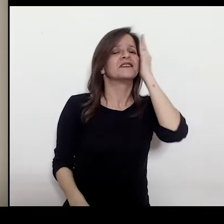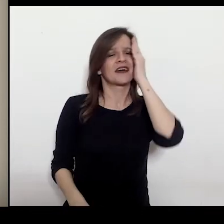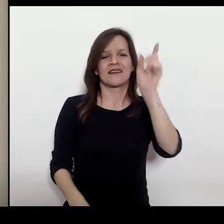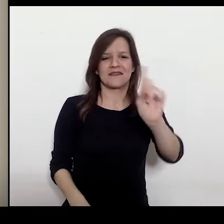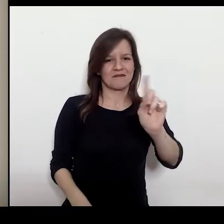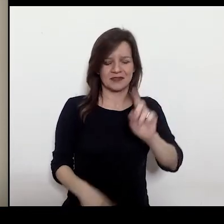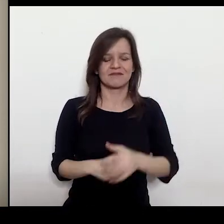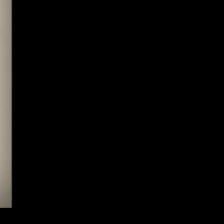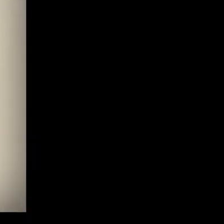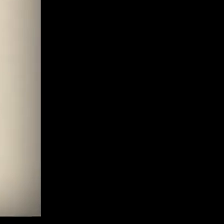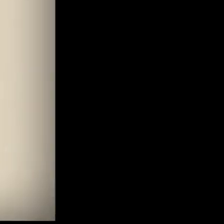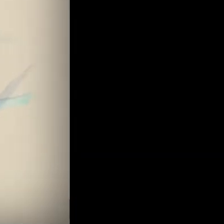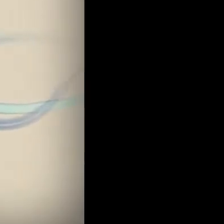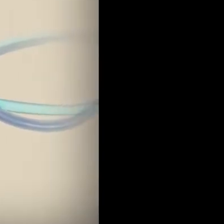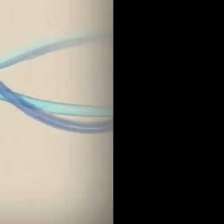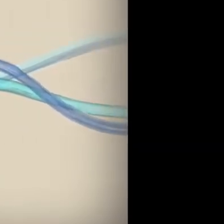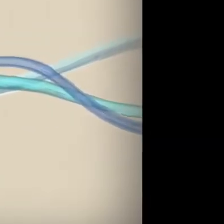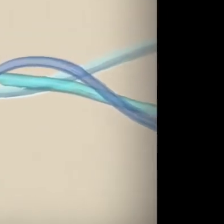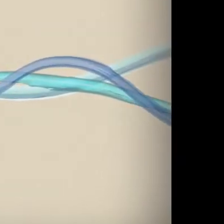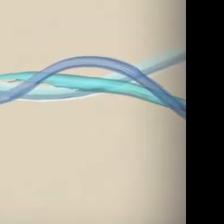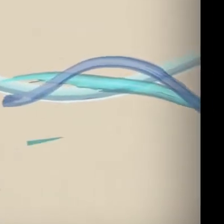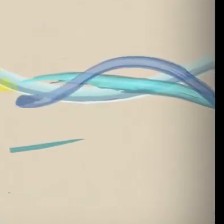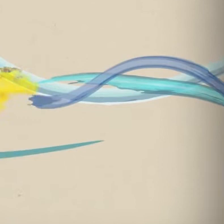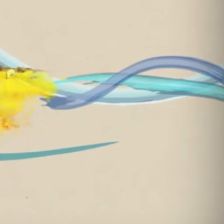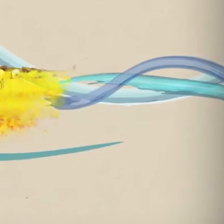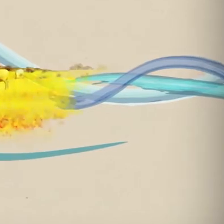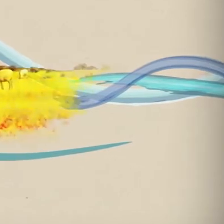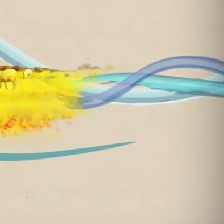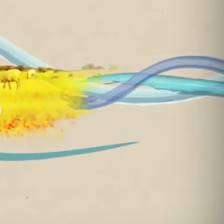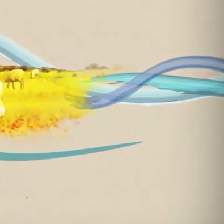Sembra che dormo ma non dormo, ricordo.